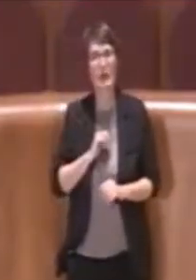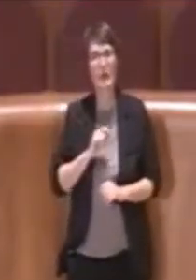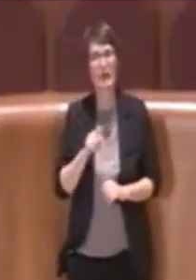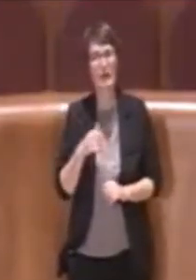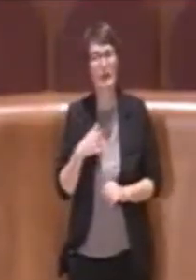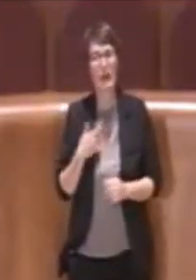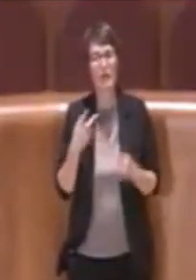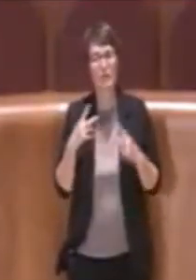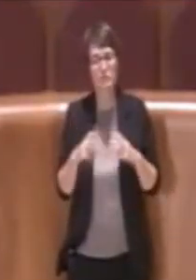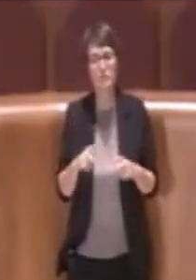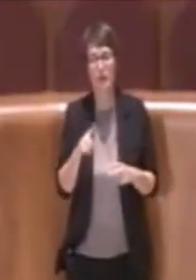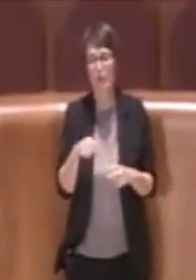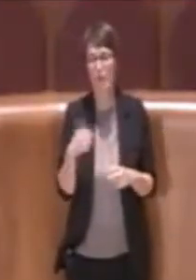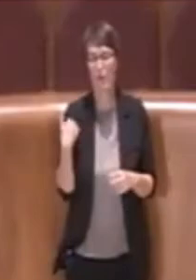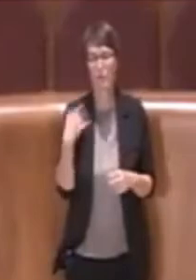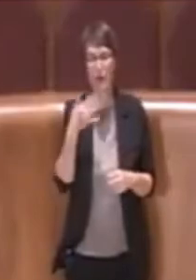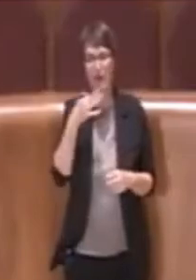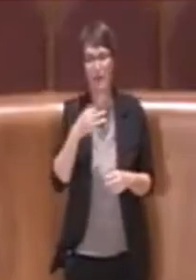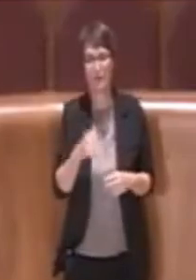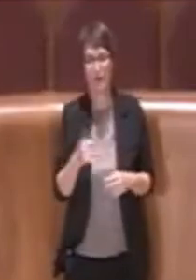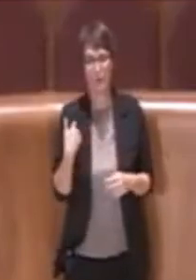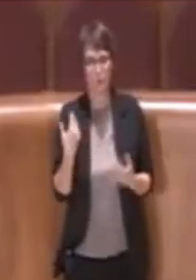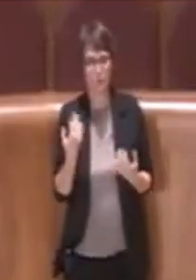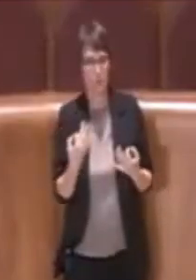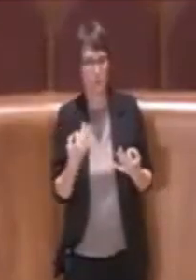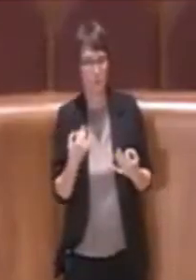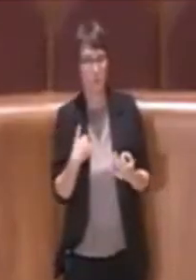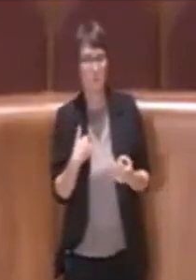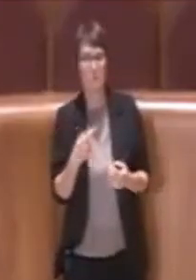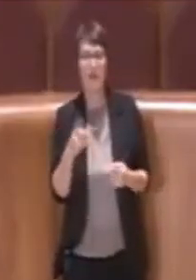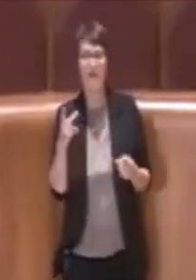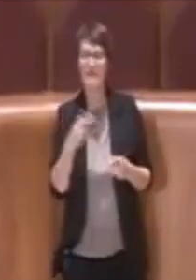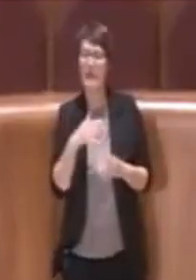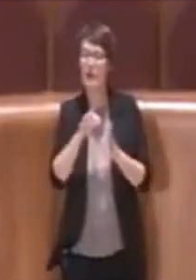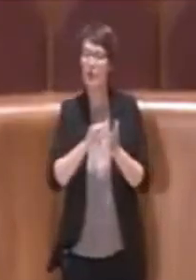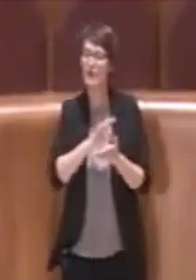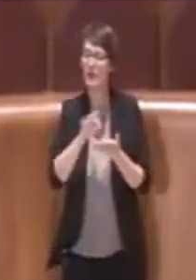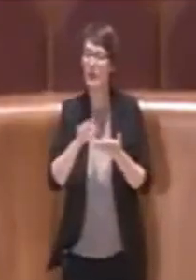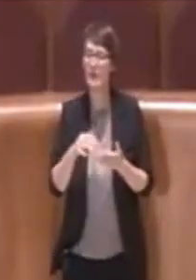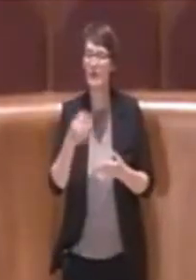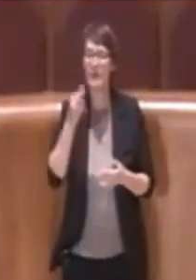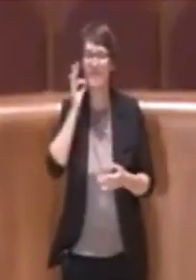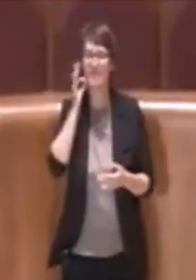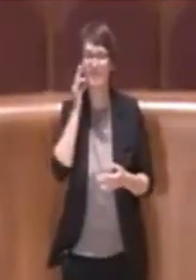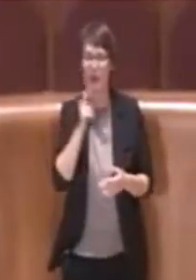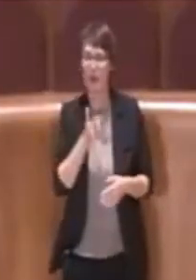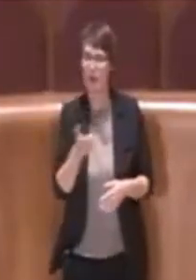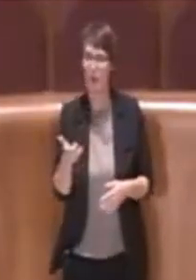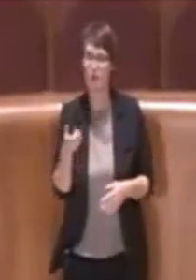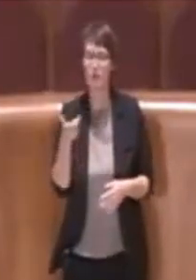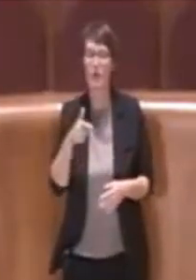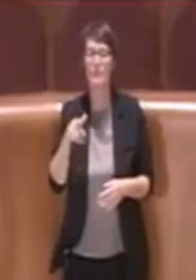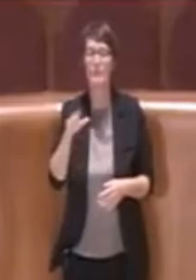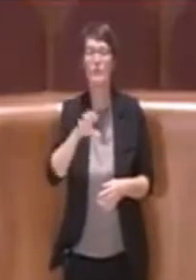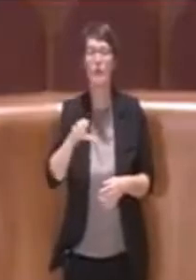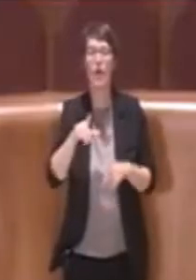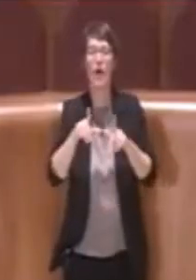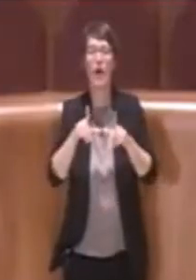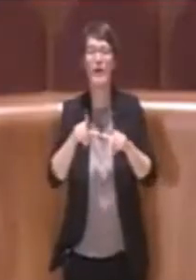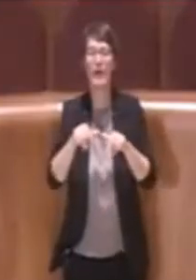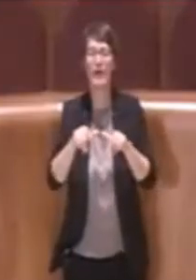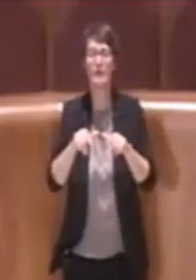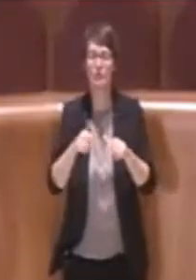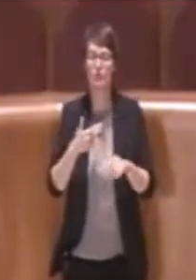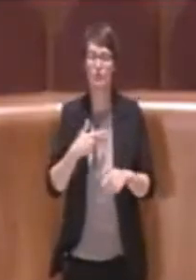intervento, non è esattamente preciso questo ordine del giorno, diciamo che la Regione Lazio in realtà ha una